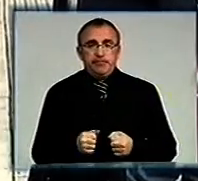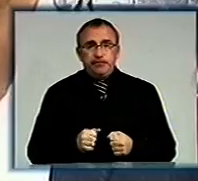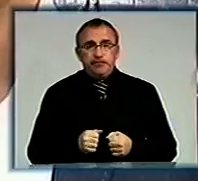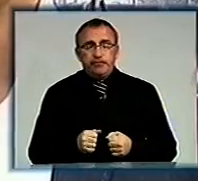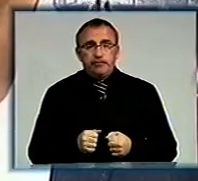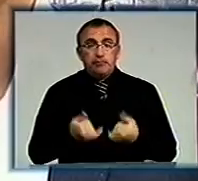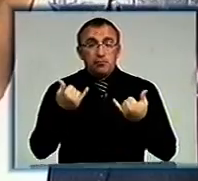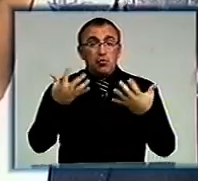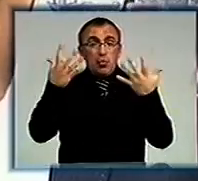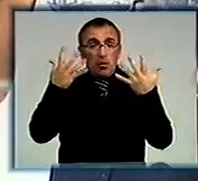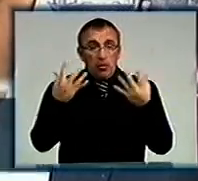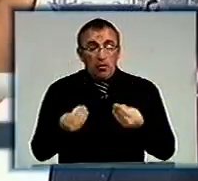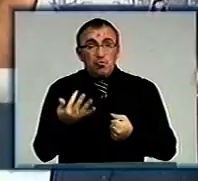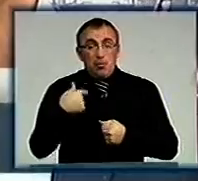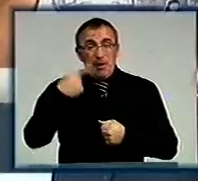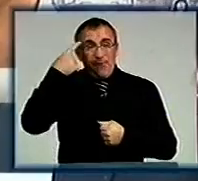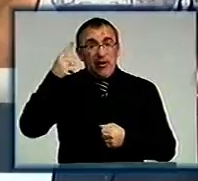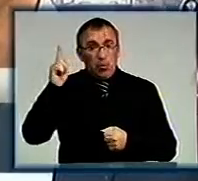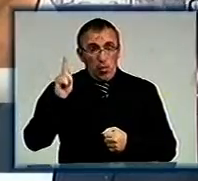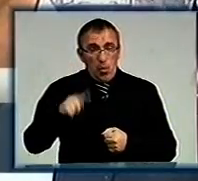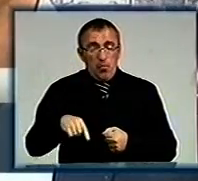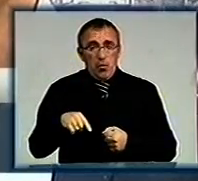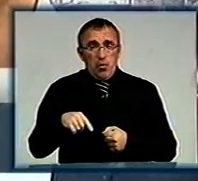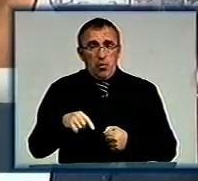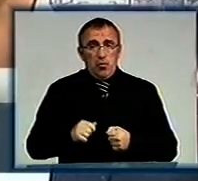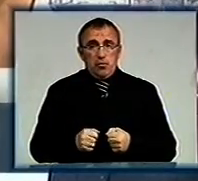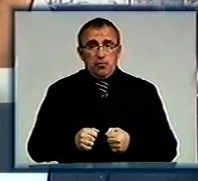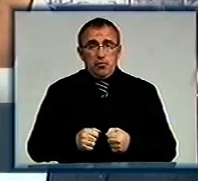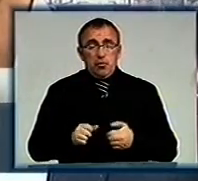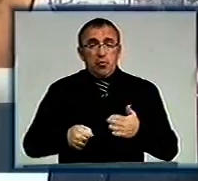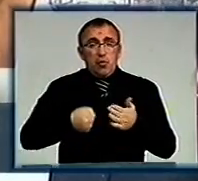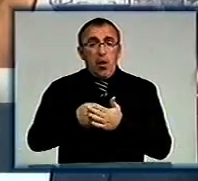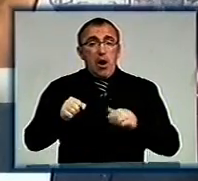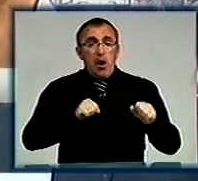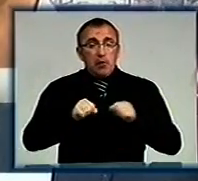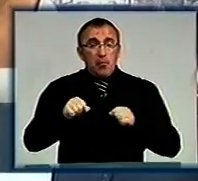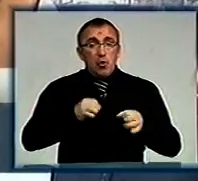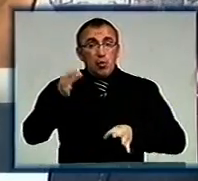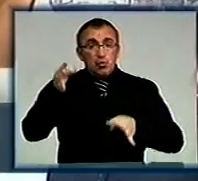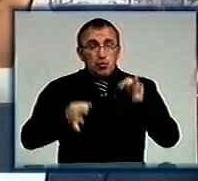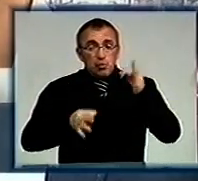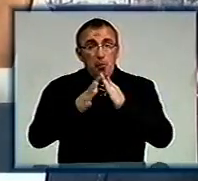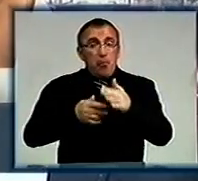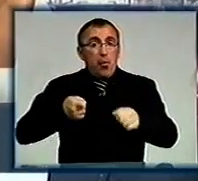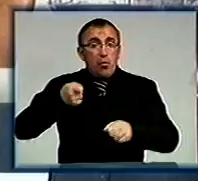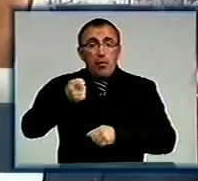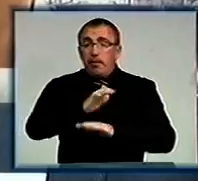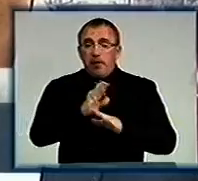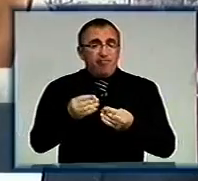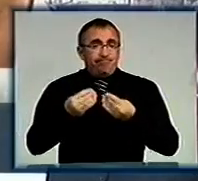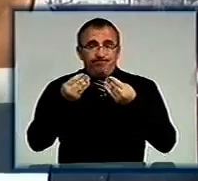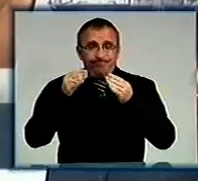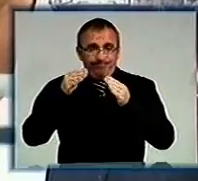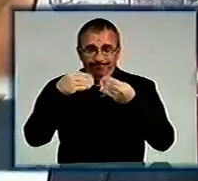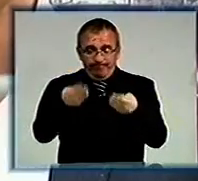На сьогоднішній день, наскільки мені відомо, до адміністративного суду позови ще не подані, хоча